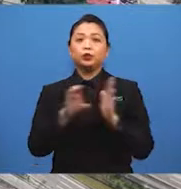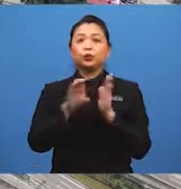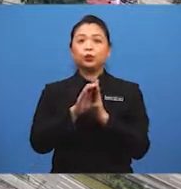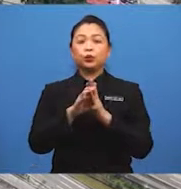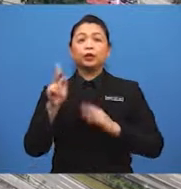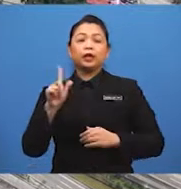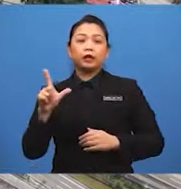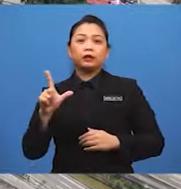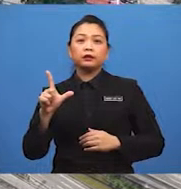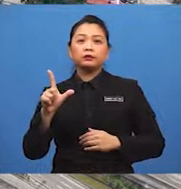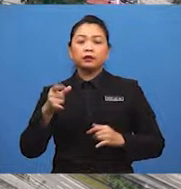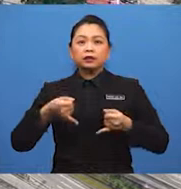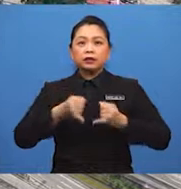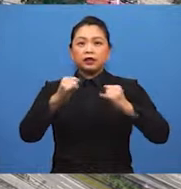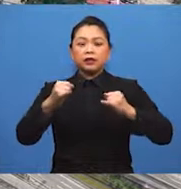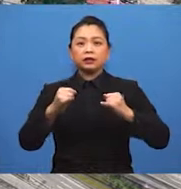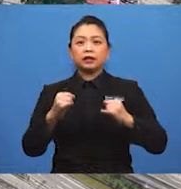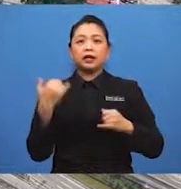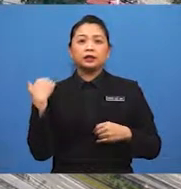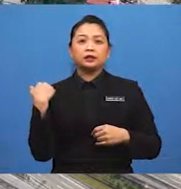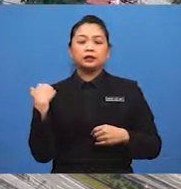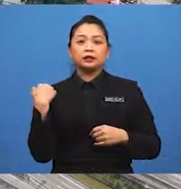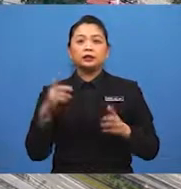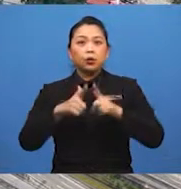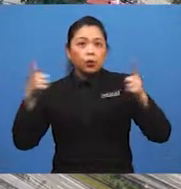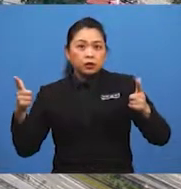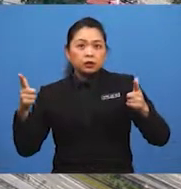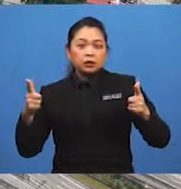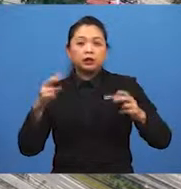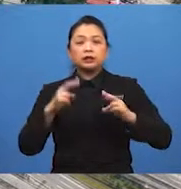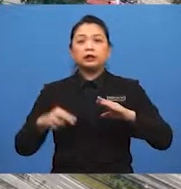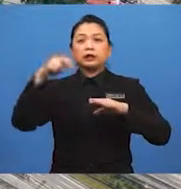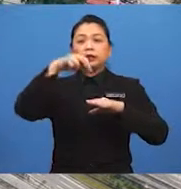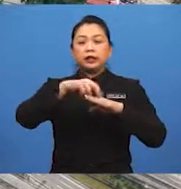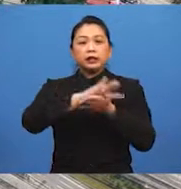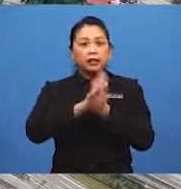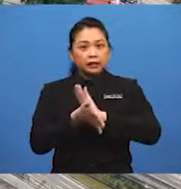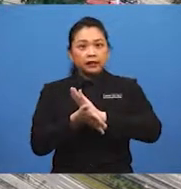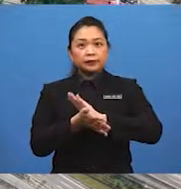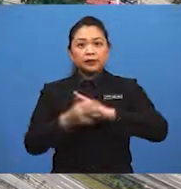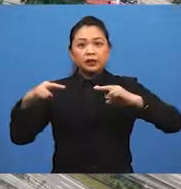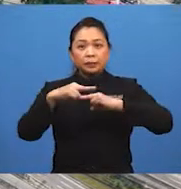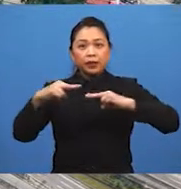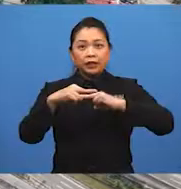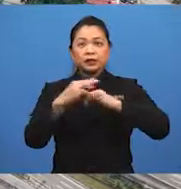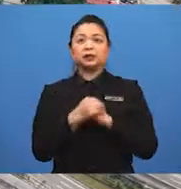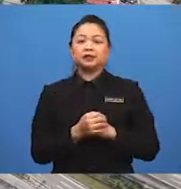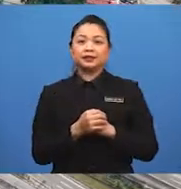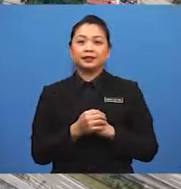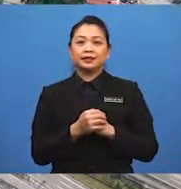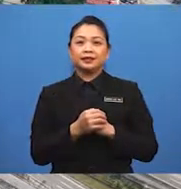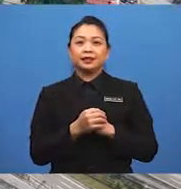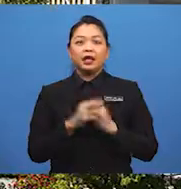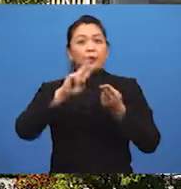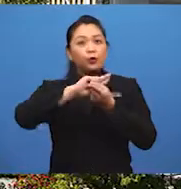Contohnya, di Kuala Lumpur, jalan raya yang tersedia ada dipeluas dan dinaik taraf menjadi lebuh raya.